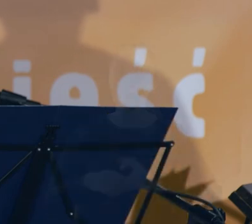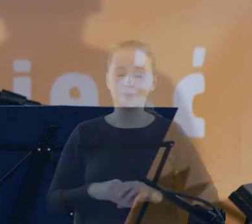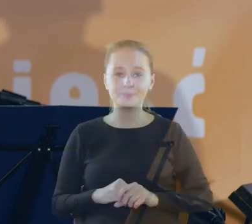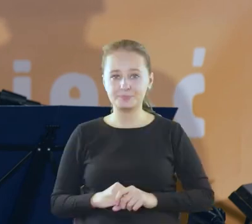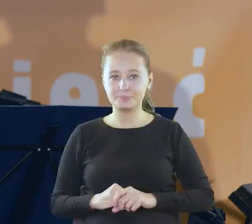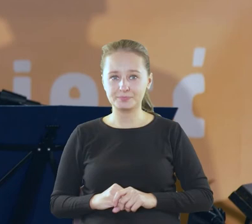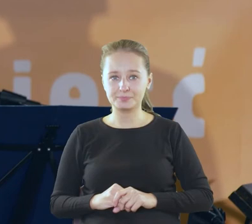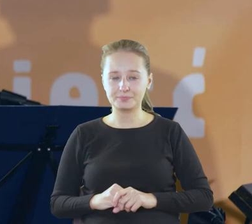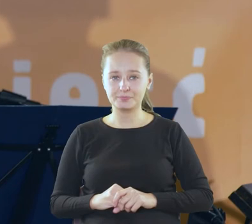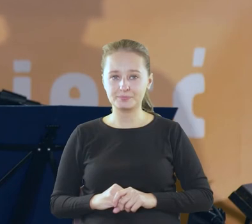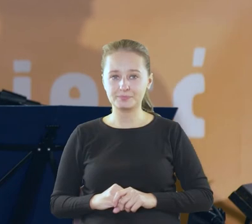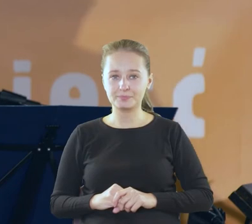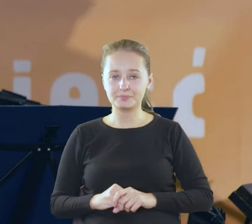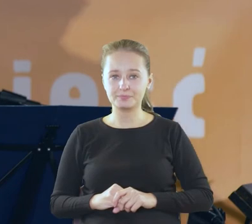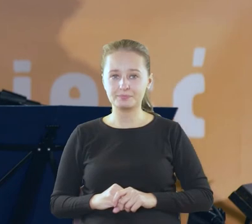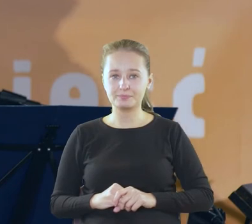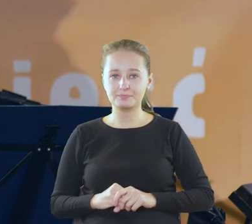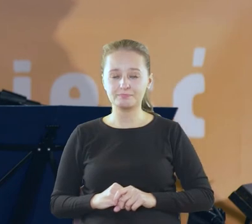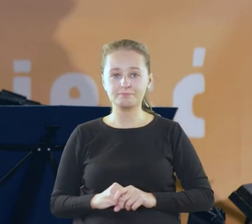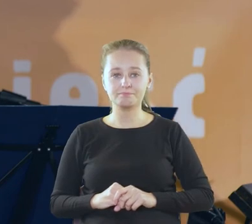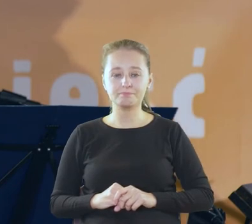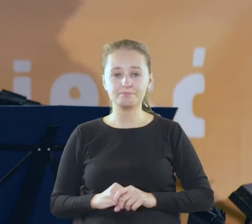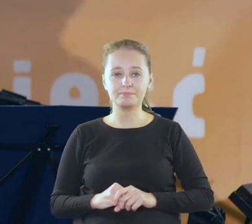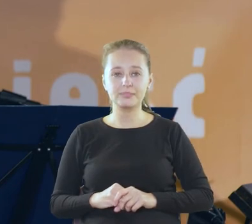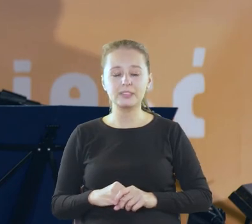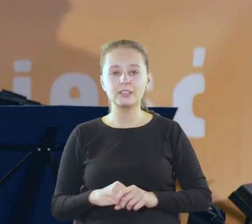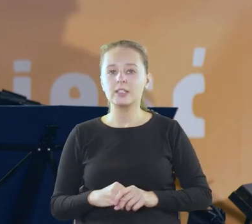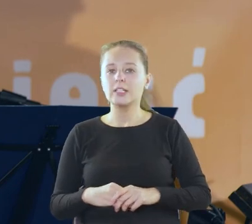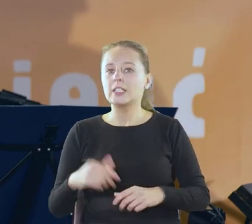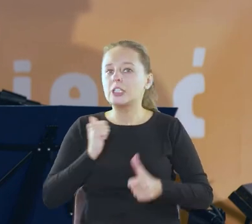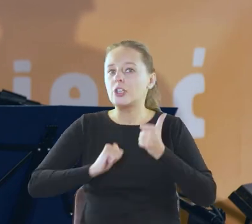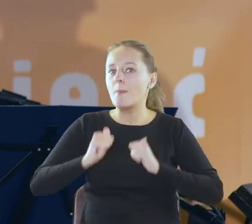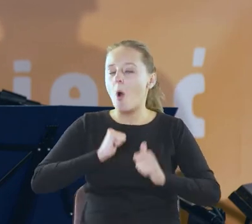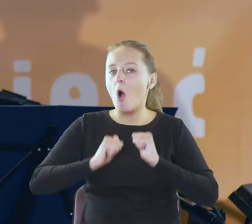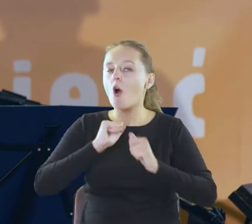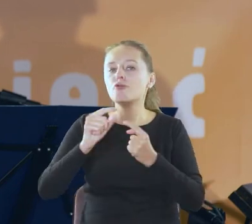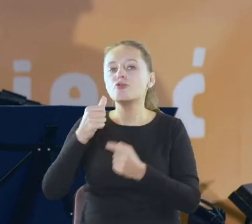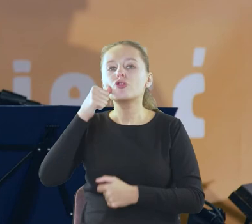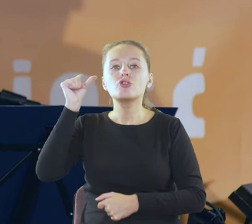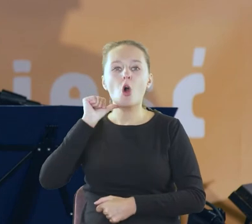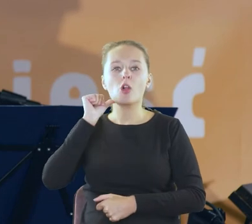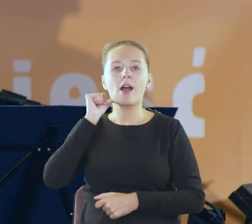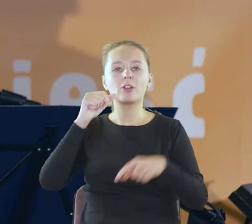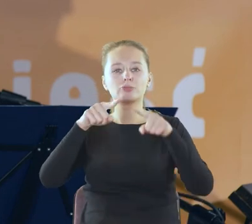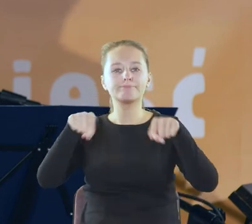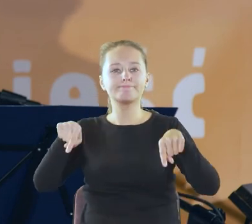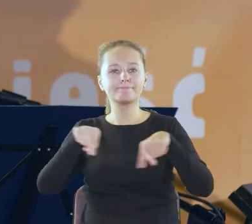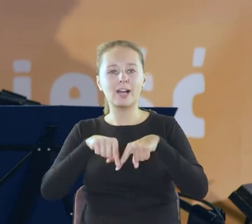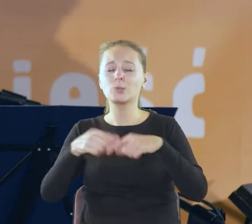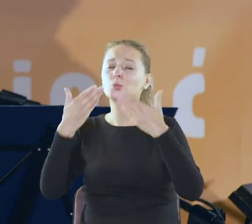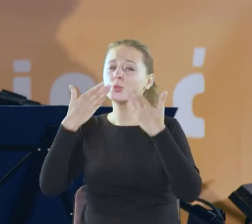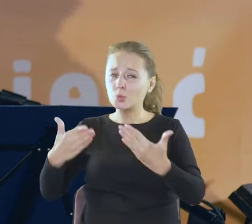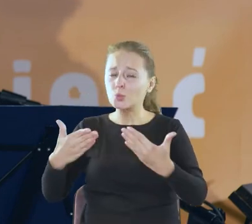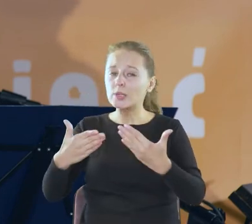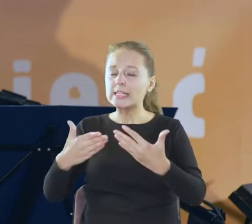wyraz serdecznego niepokoju wczorajsza kartka za którą ci dziękuję wybawiła mnie